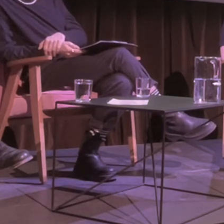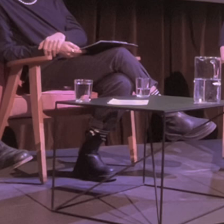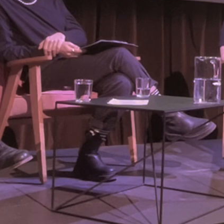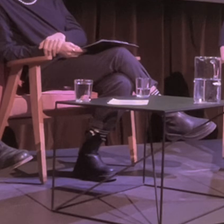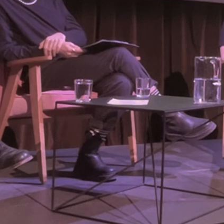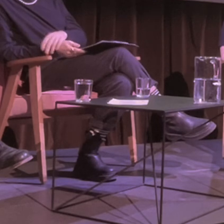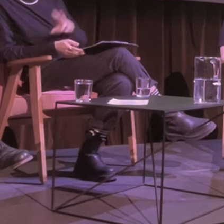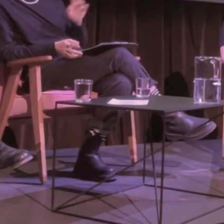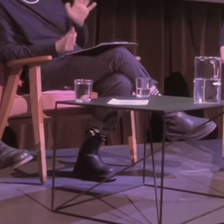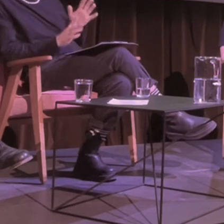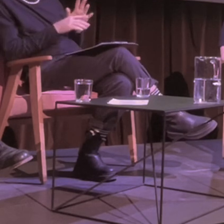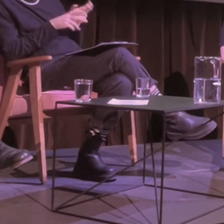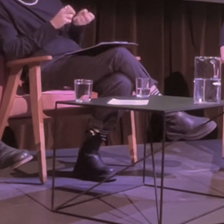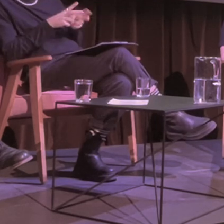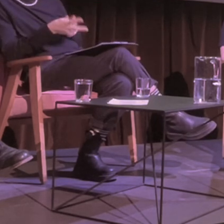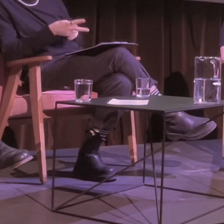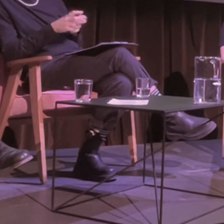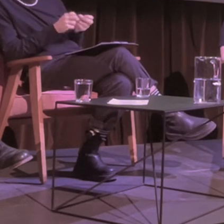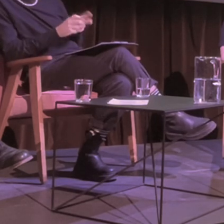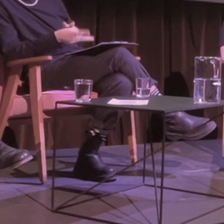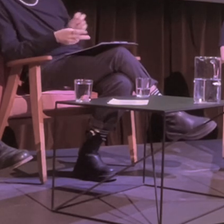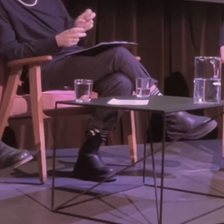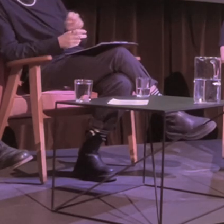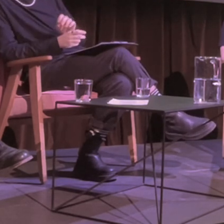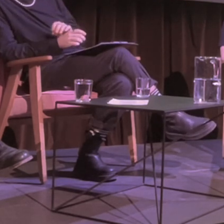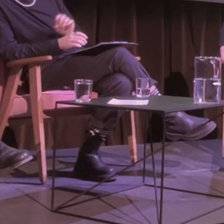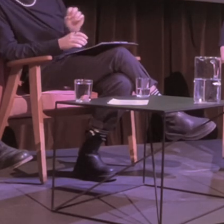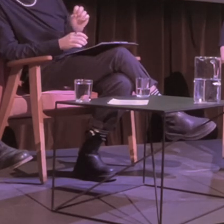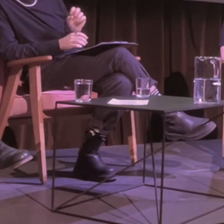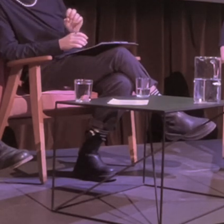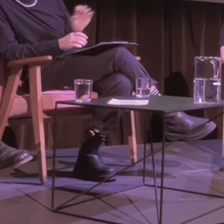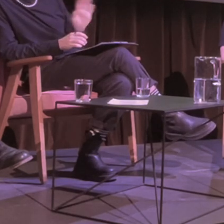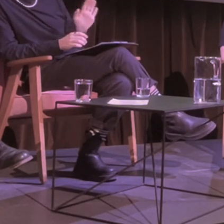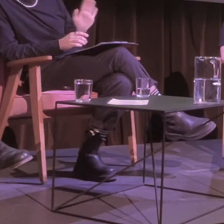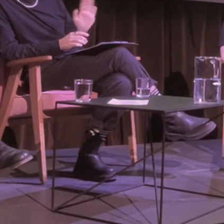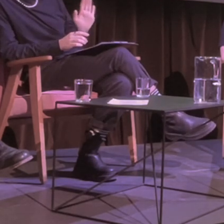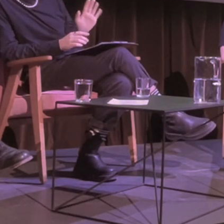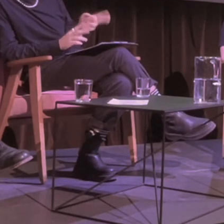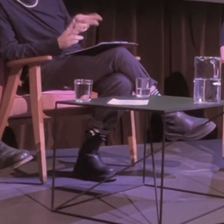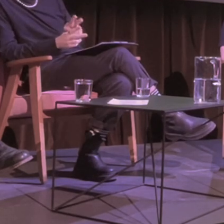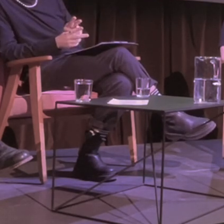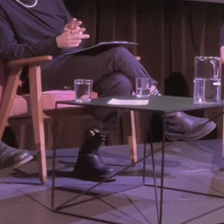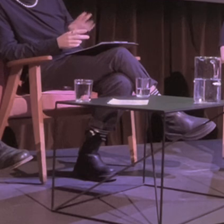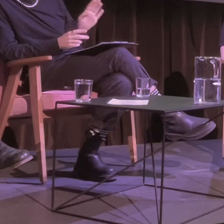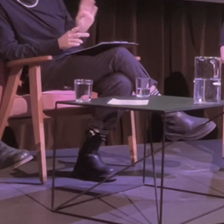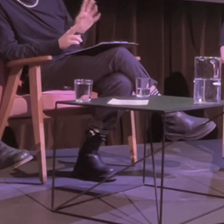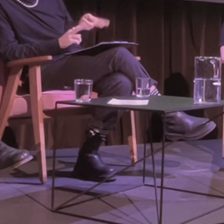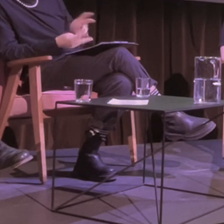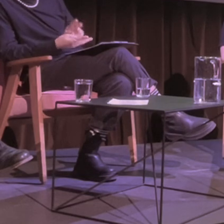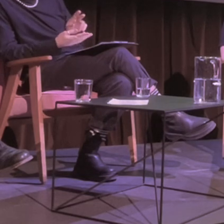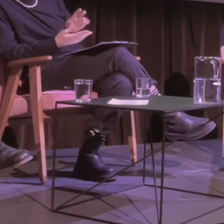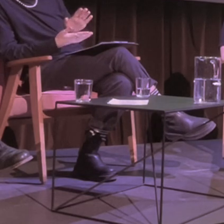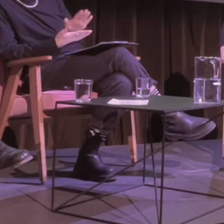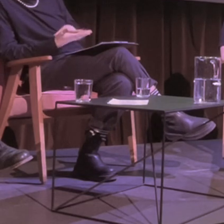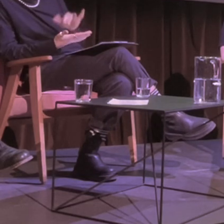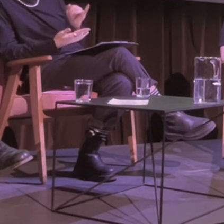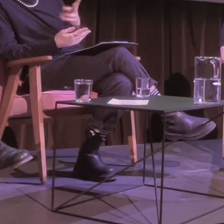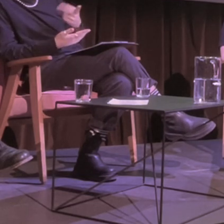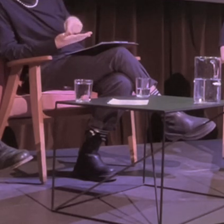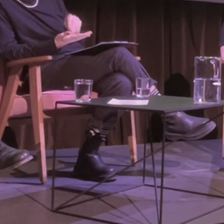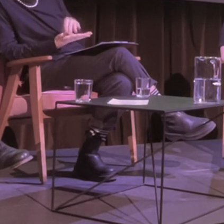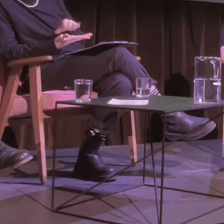nie każdy może być gotowy na spotkanie z takimi historiami właśnie przemocy, przemocy seksualnej.